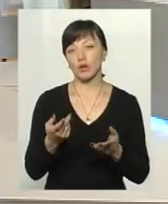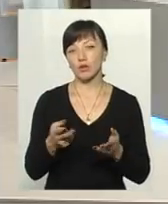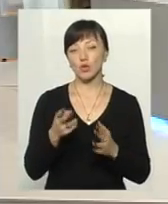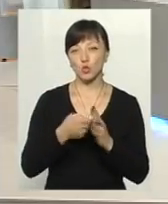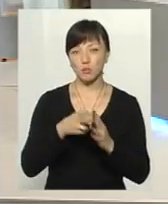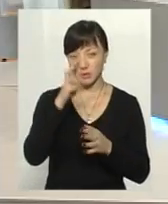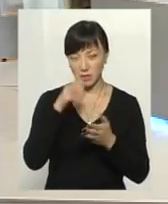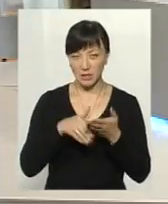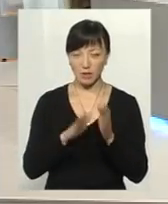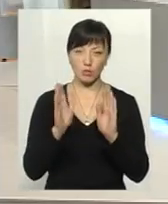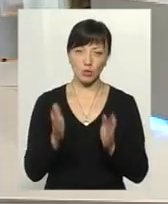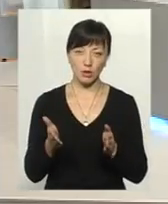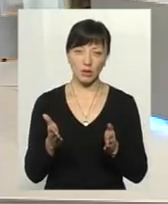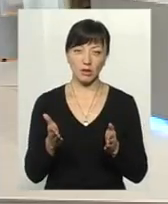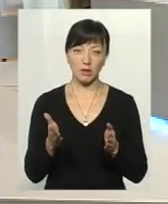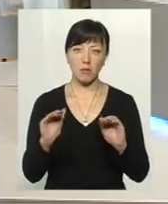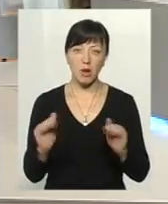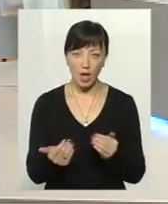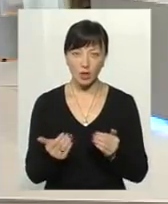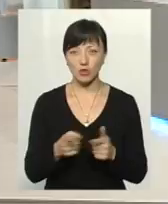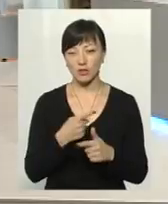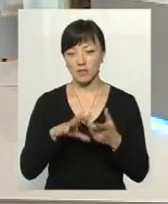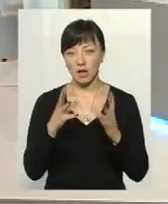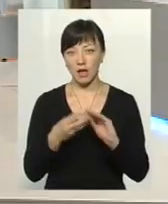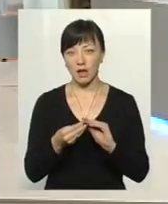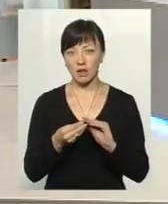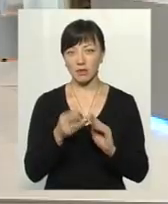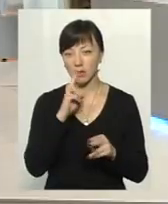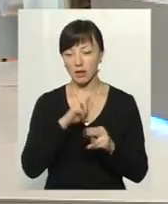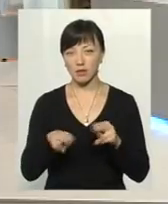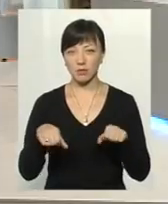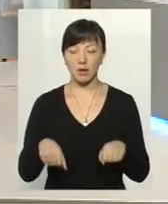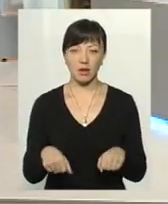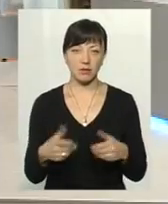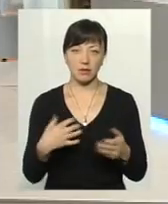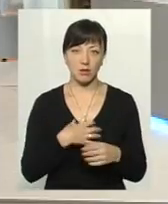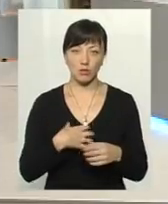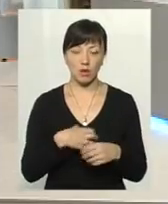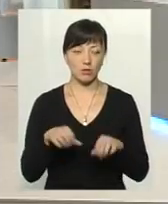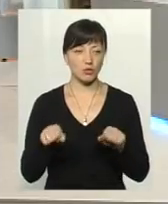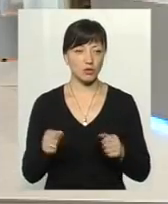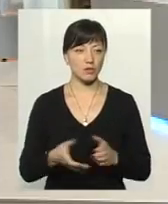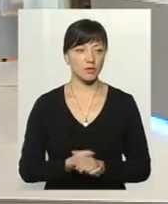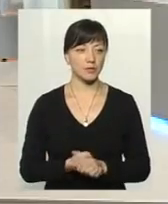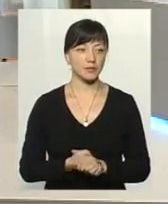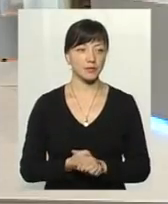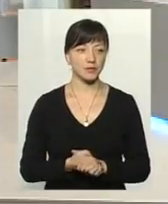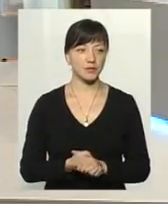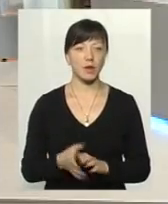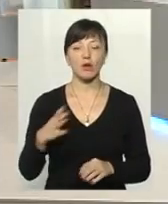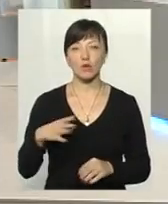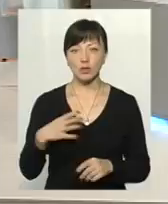очікуємо? Субсидія буде, зрозуміло, буде меншою, чи взагалі право буде втрачено. І не стільки актуально, можливо, для цієї людини. Так, звичайно, актуально.